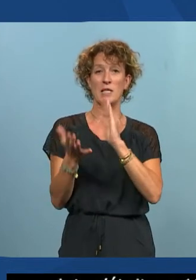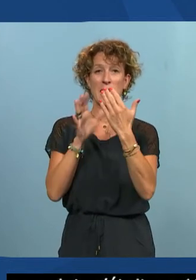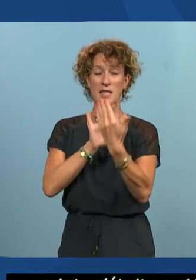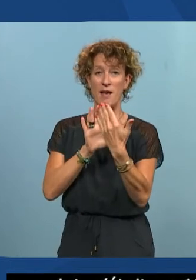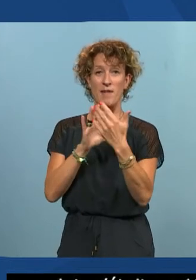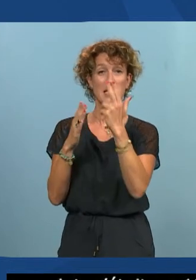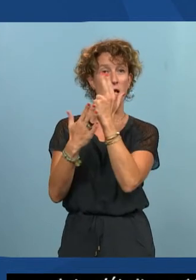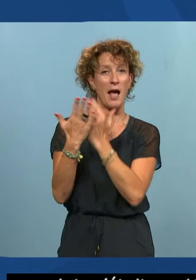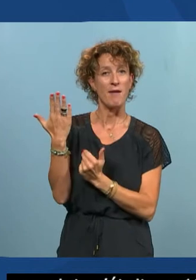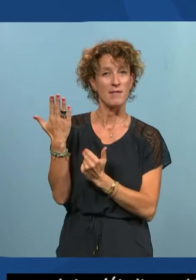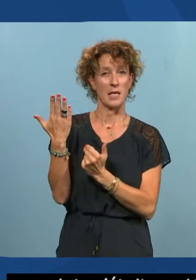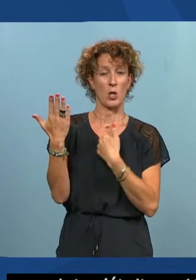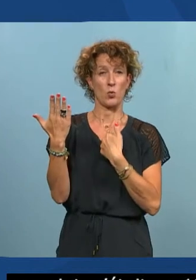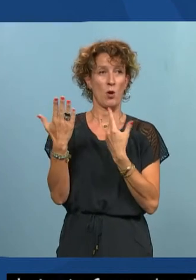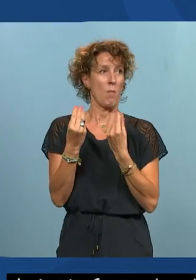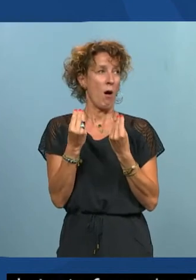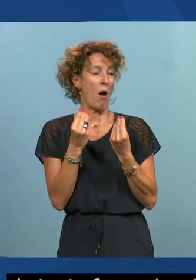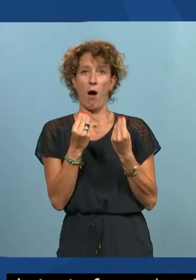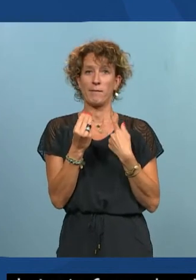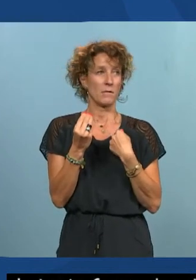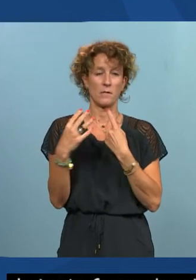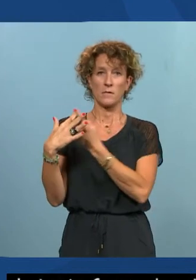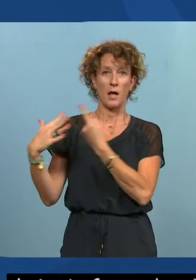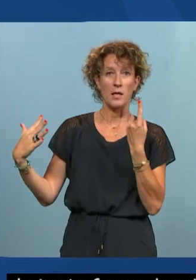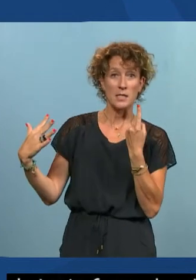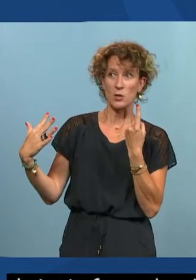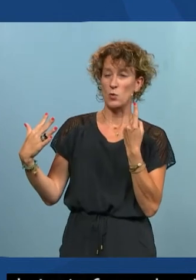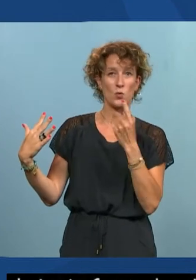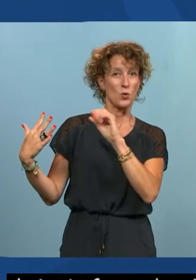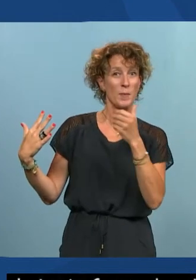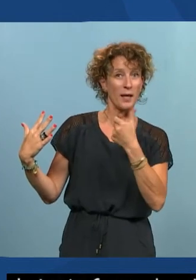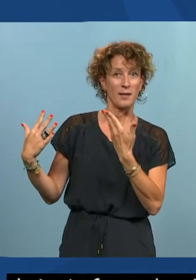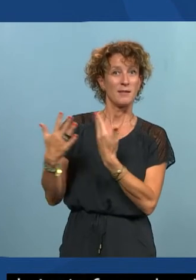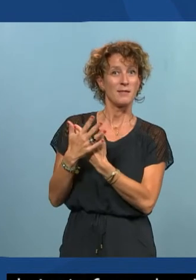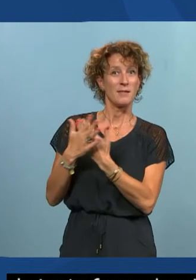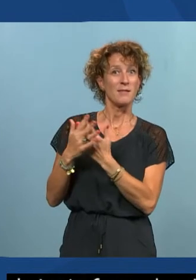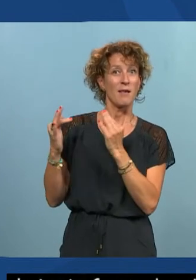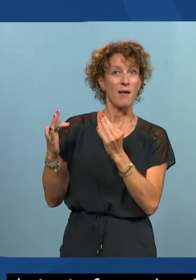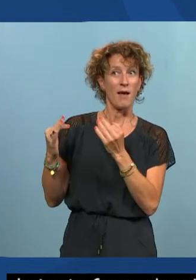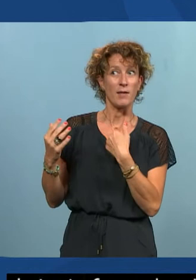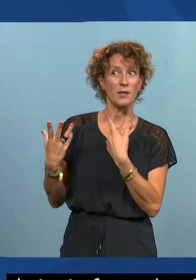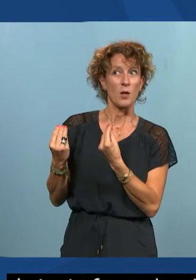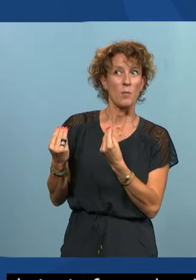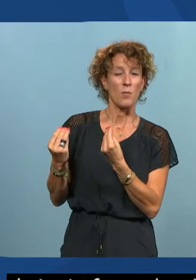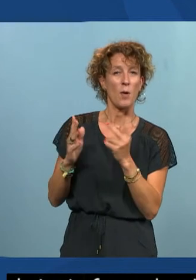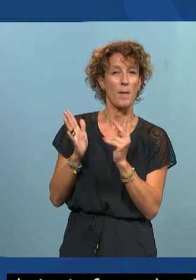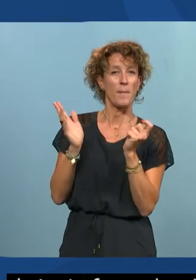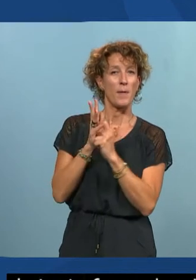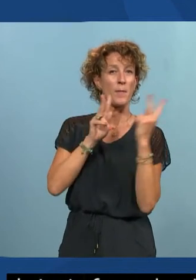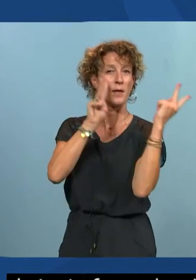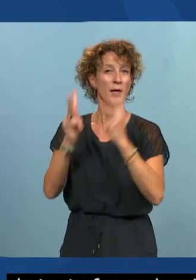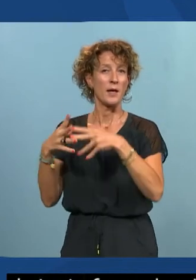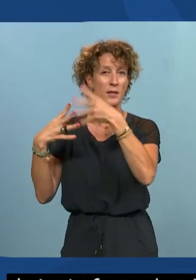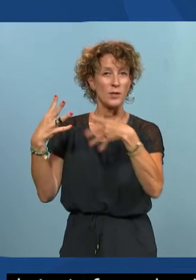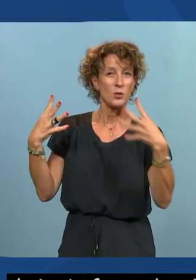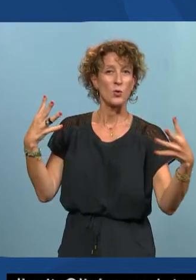peur d'être exclus du numérique c'était la première fois où on parlait d'exclusion du numérique c'était lors de l'arrivée de Windows 3.1